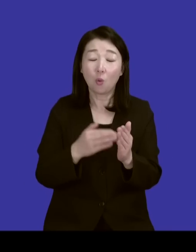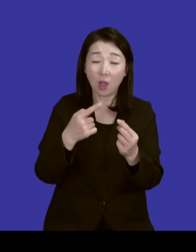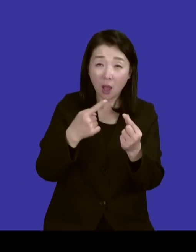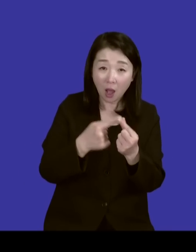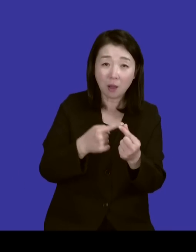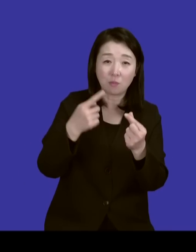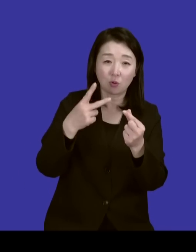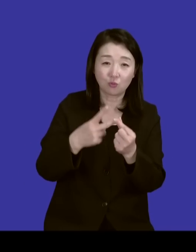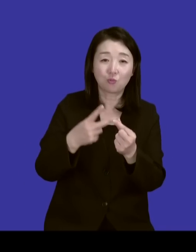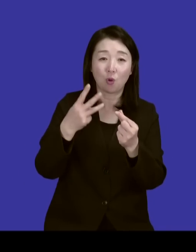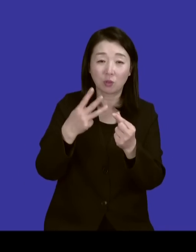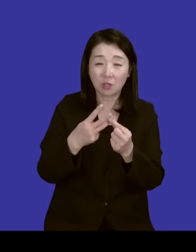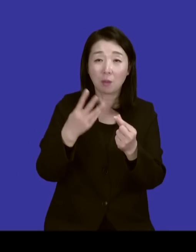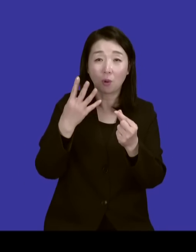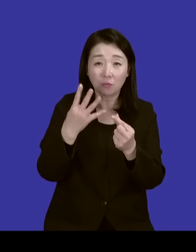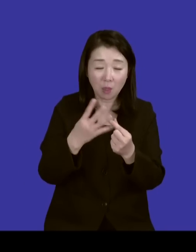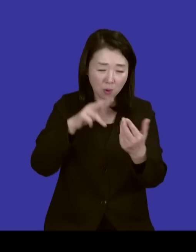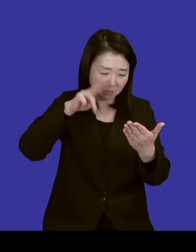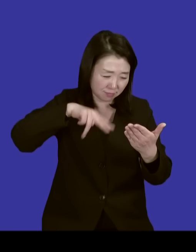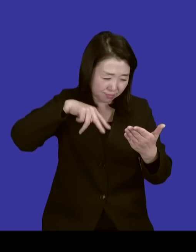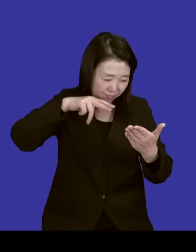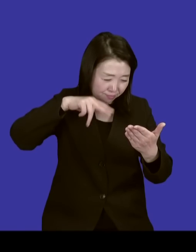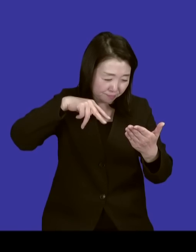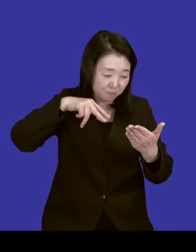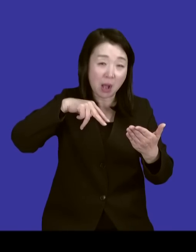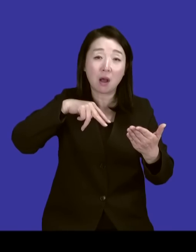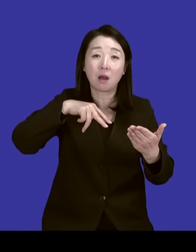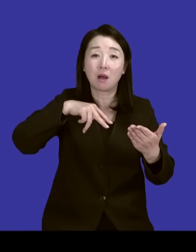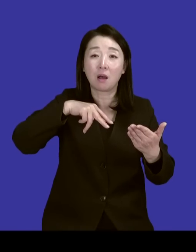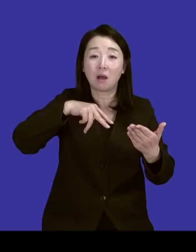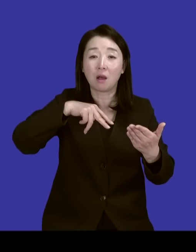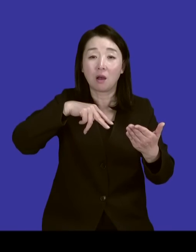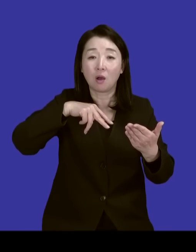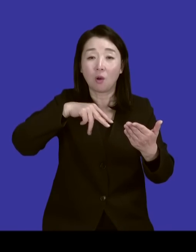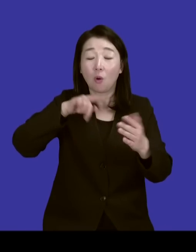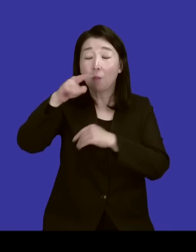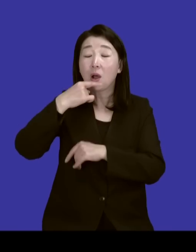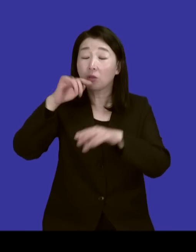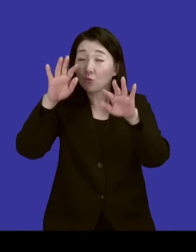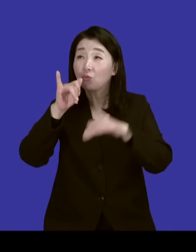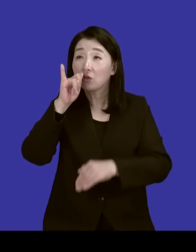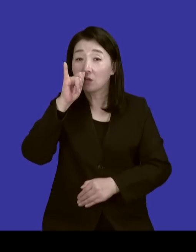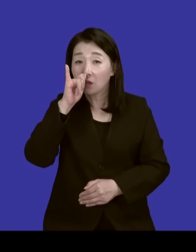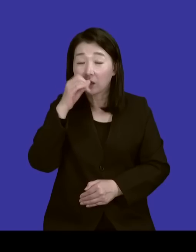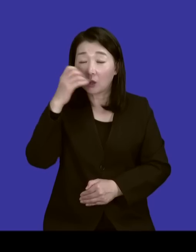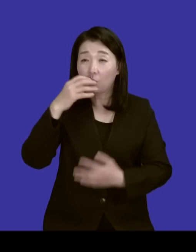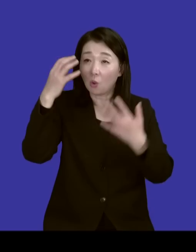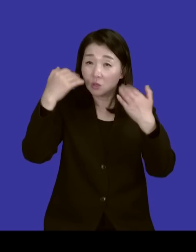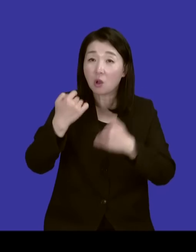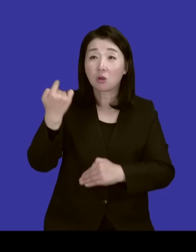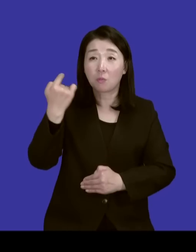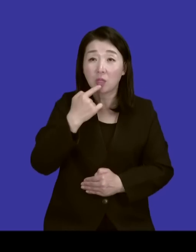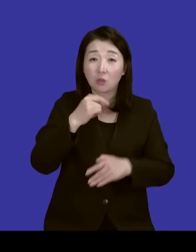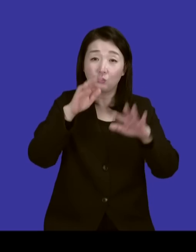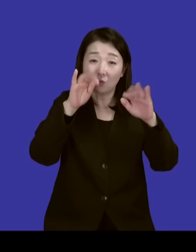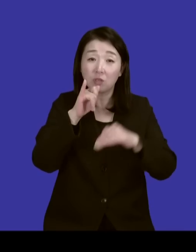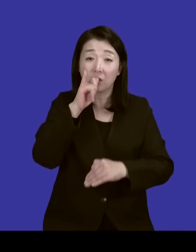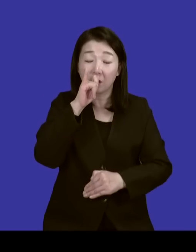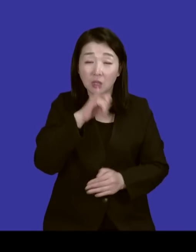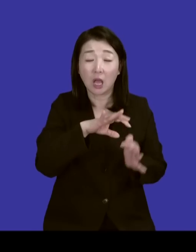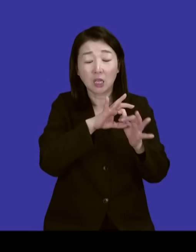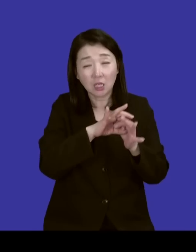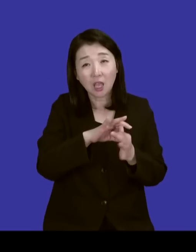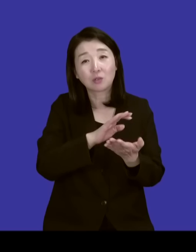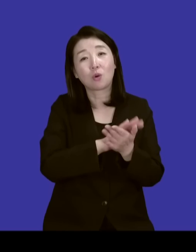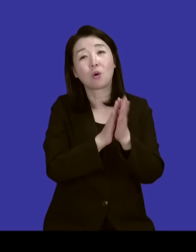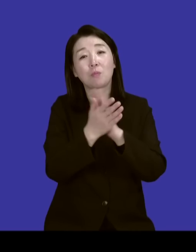두 2독 3독 4독 뭐 이렇게 계속 성경이 있는데 바깥에 보면 눈이 왔다. 또 여름이 왔다. 눈이 왔다. 이게 계속 변하는